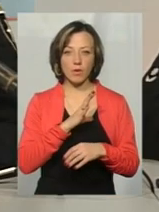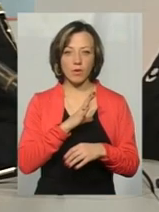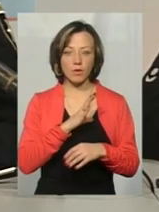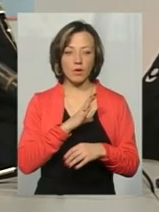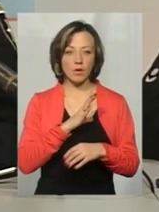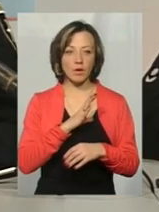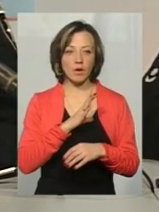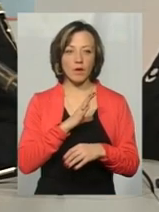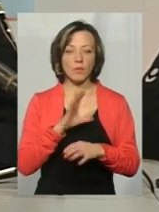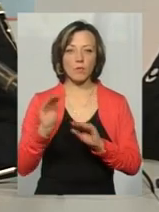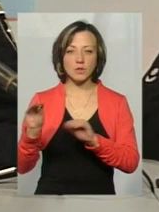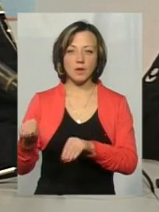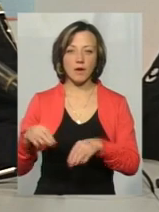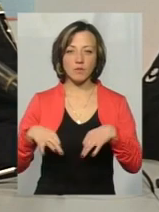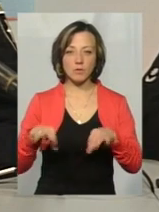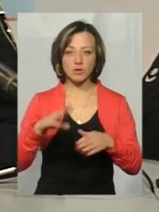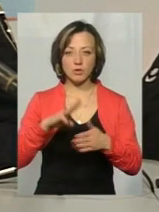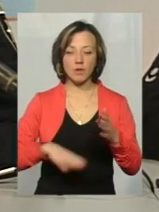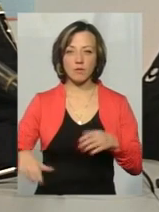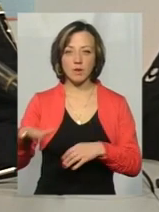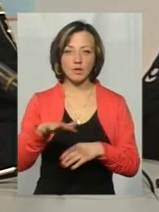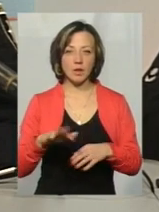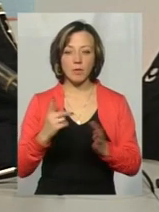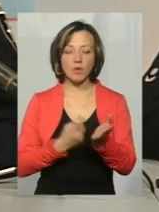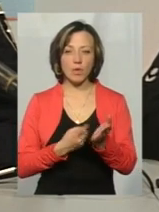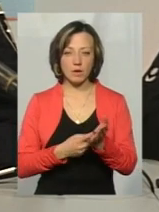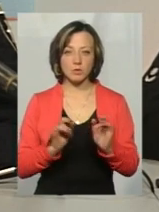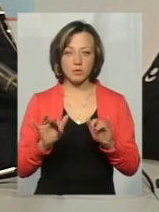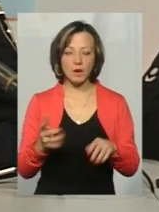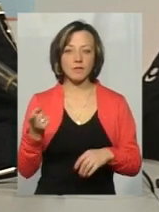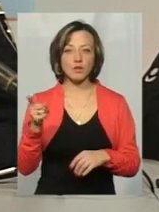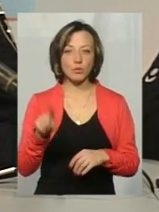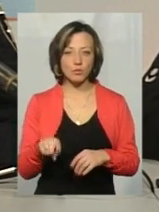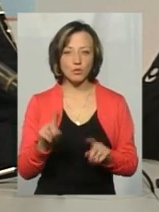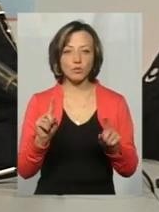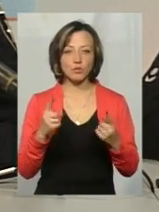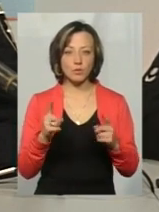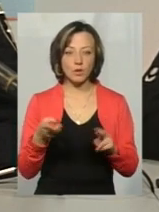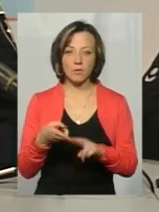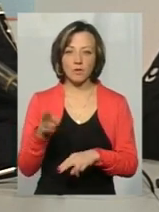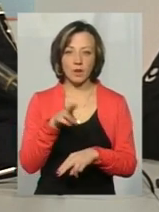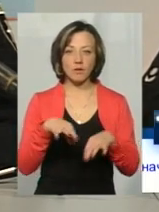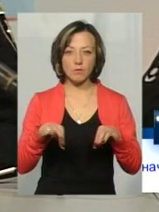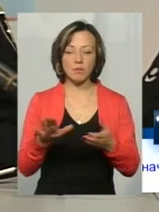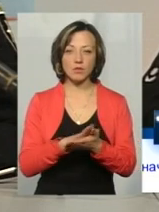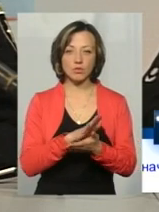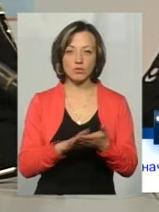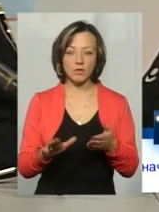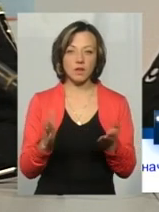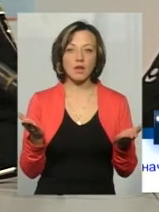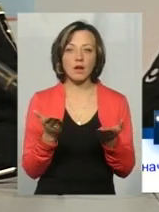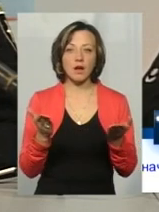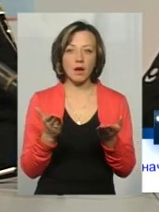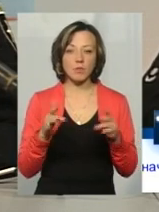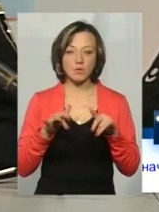слідчим на арешт-майданчик, він доставлявся туди, як речовий доказ по справі. Тому чому не повертають автомобіль безкоштовно і яка